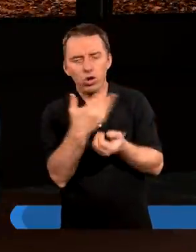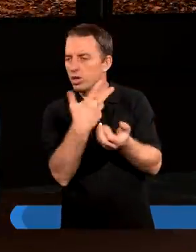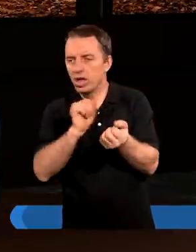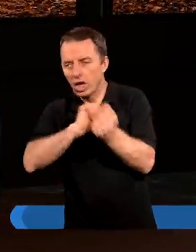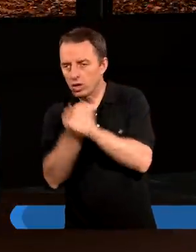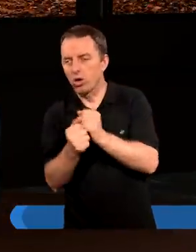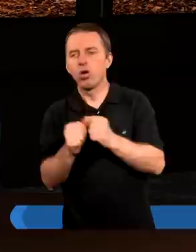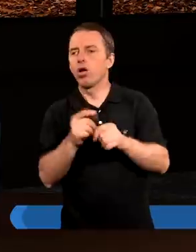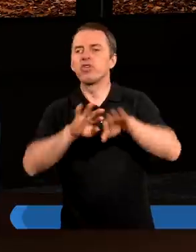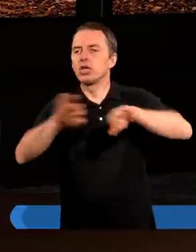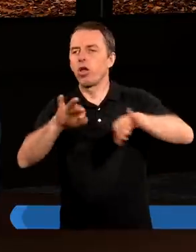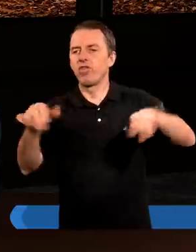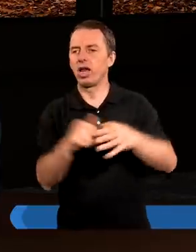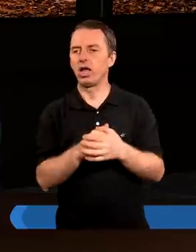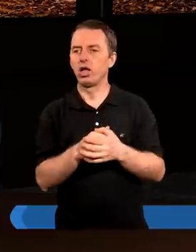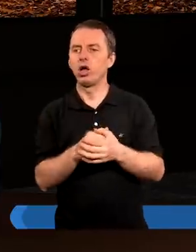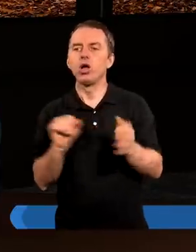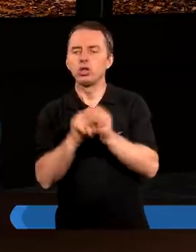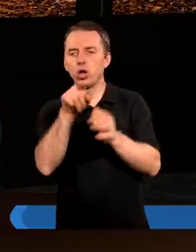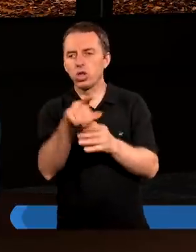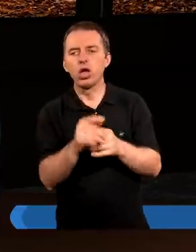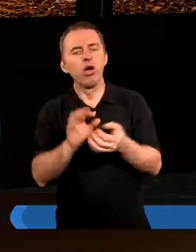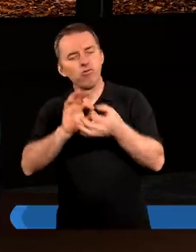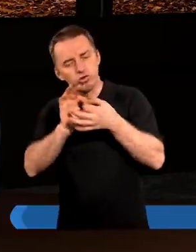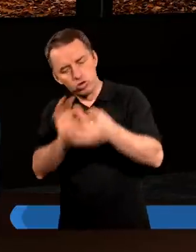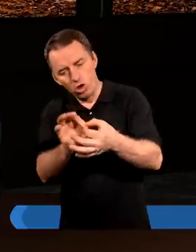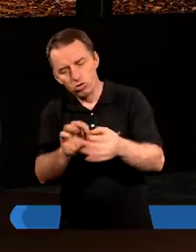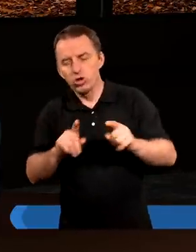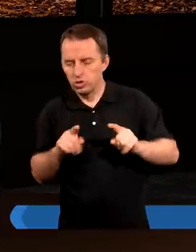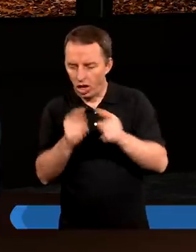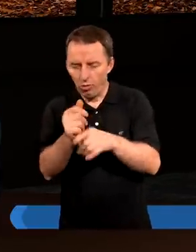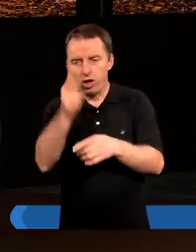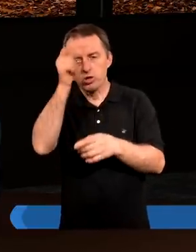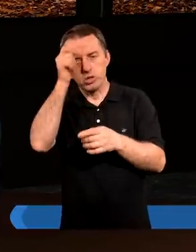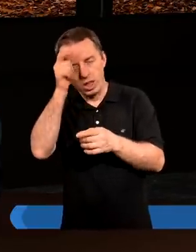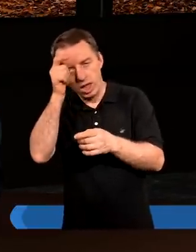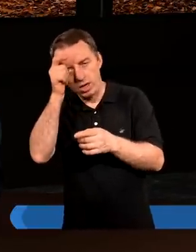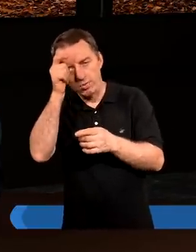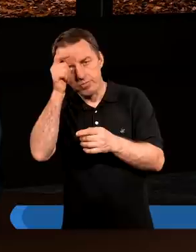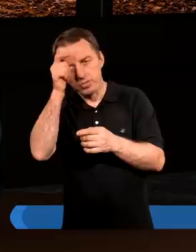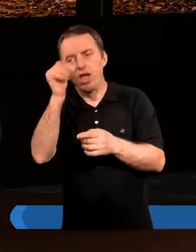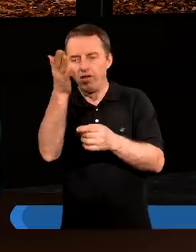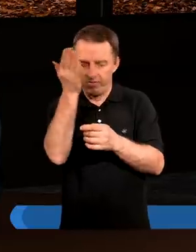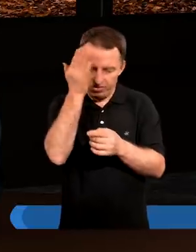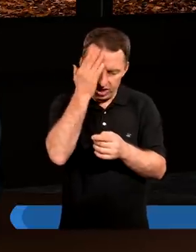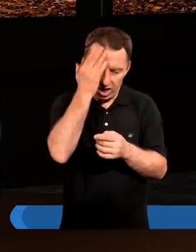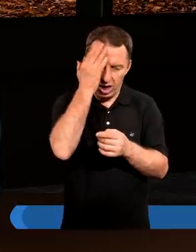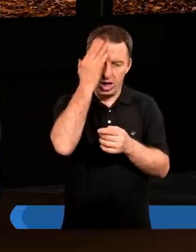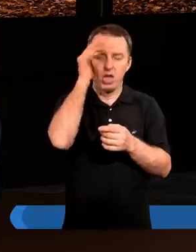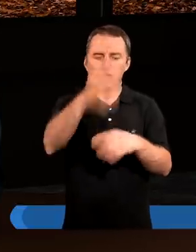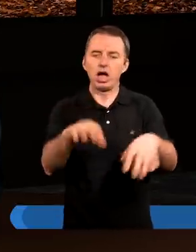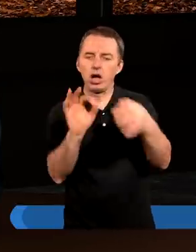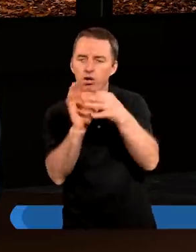są wyizolowane, dlatego, że wciąż działa szatan. I on wie, że te